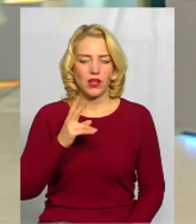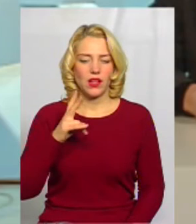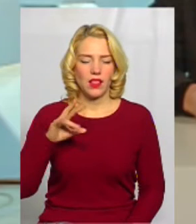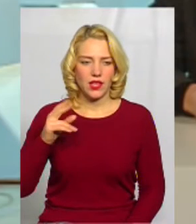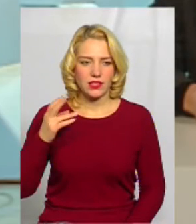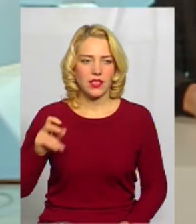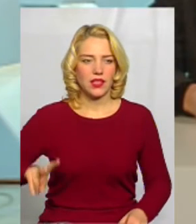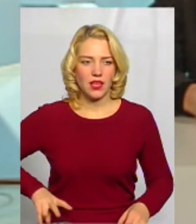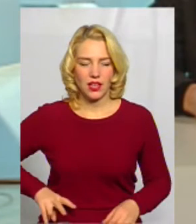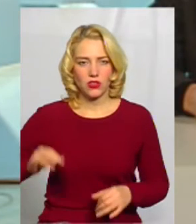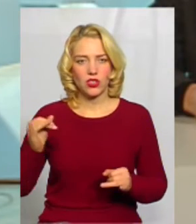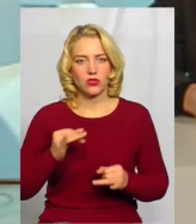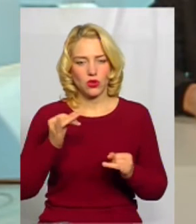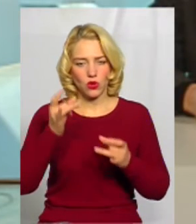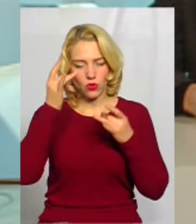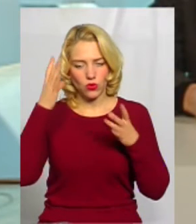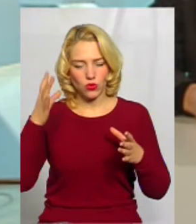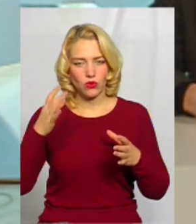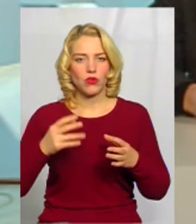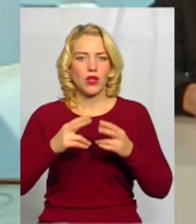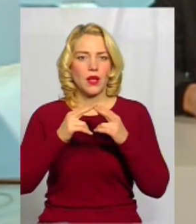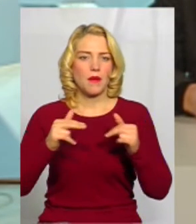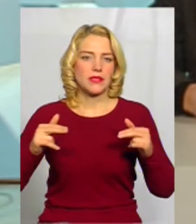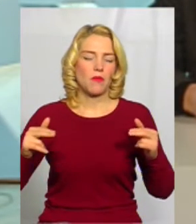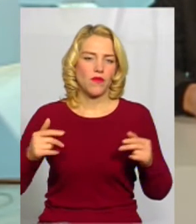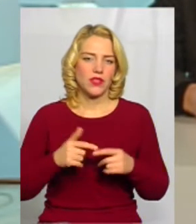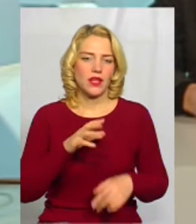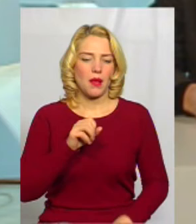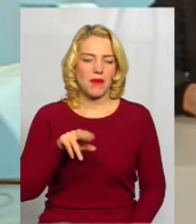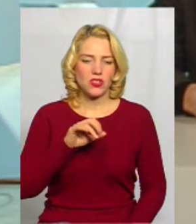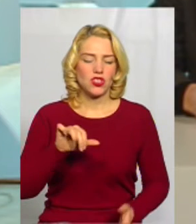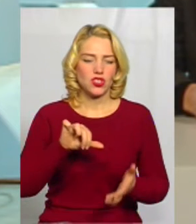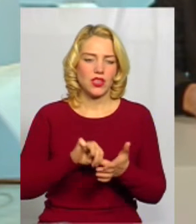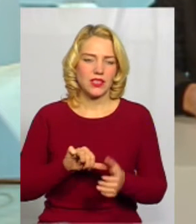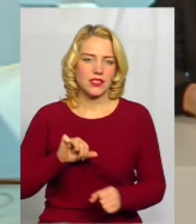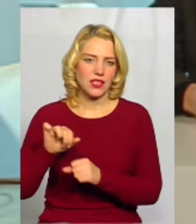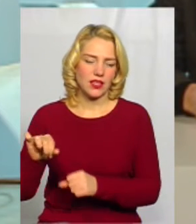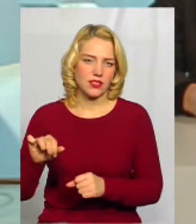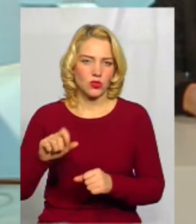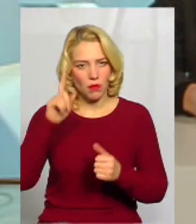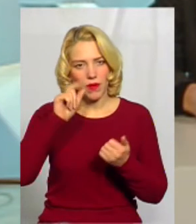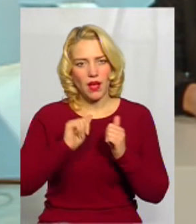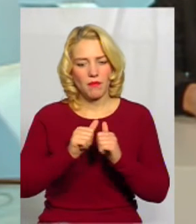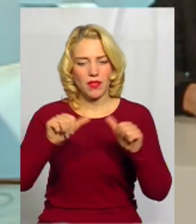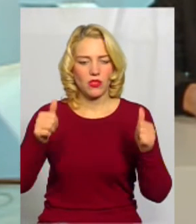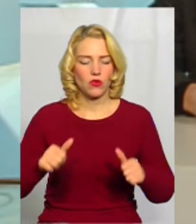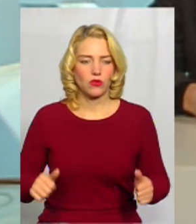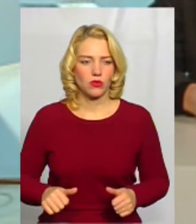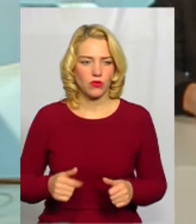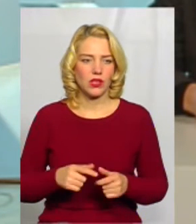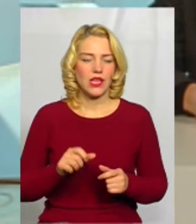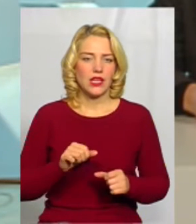історико-культурного заповідника Меджевич, член Міжнародної організації захисту пам'яток і визначених місць ІКОМОЗ.